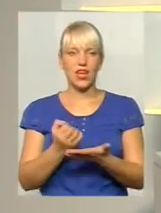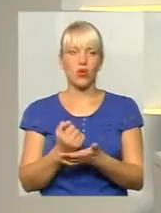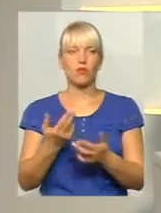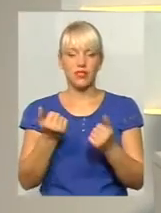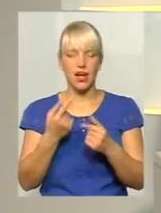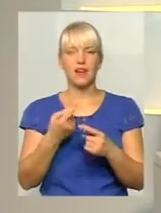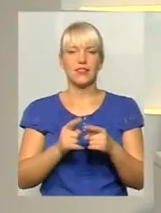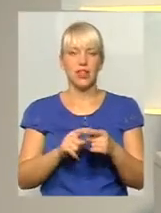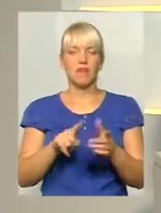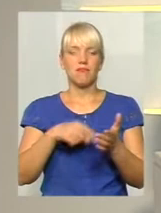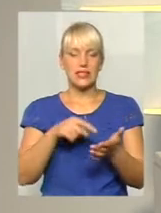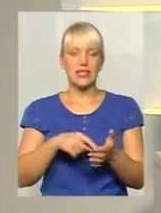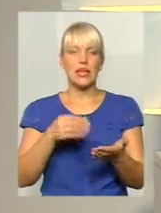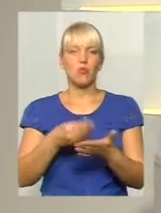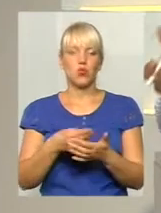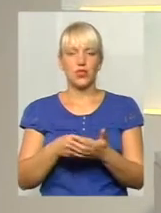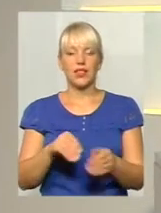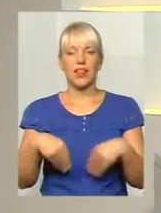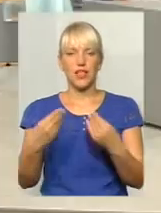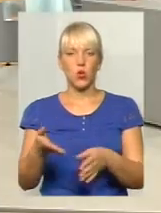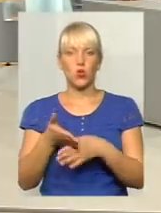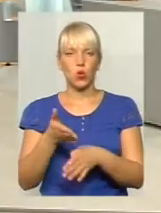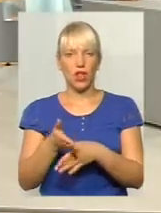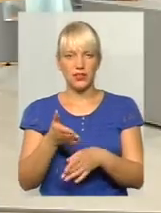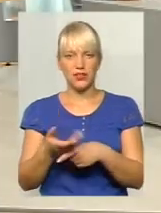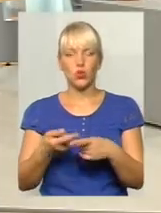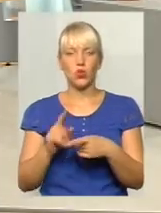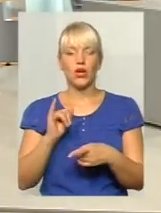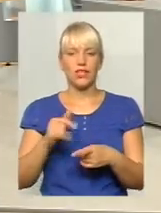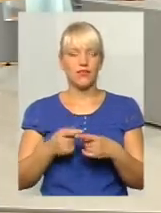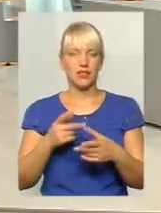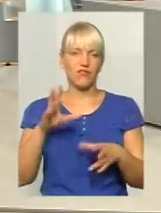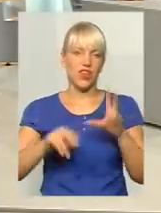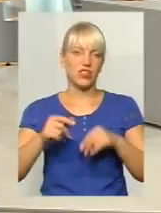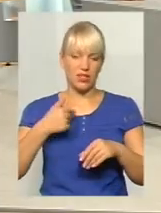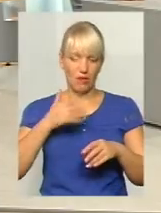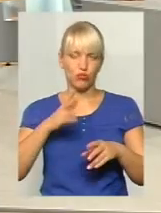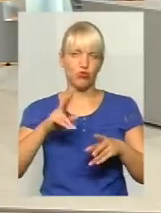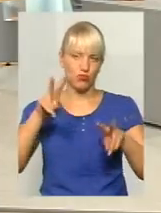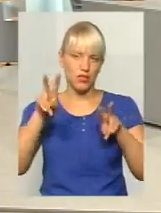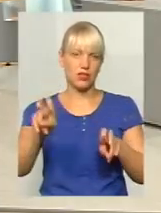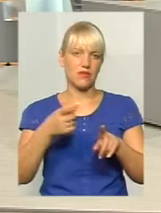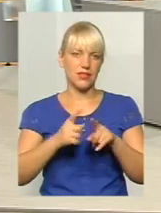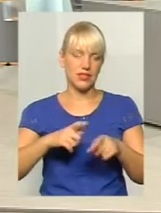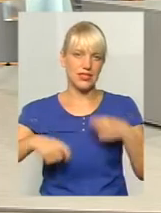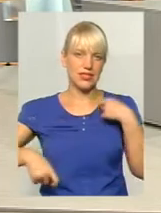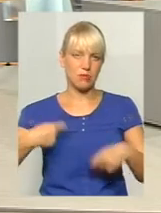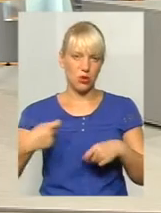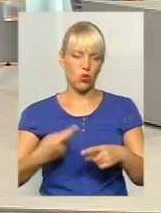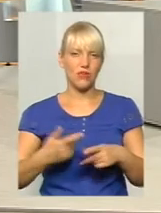дотацію з міського бюджету, відповідно, він не збитковий. Але я так буду називати збитковий, це не настільки... І